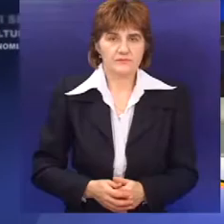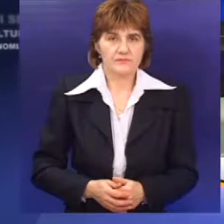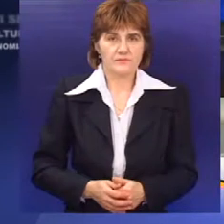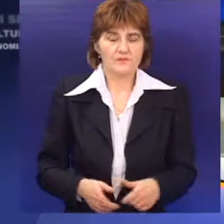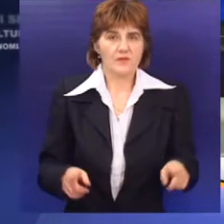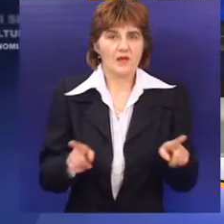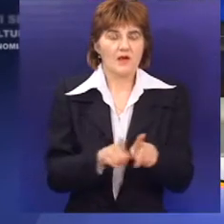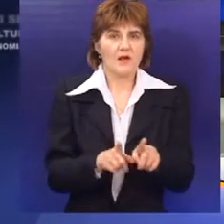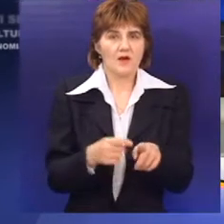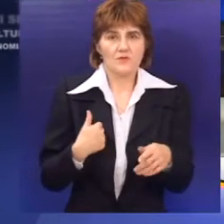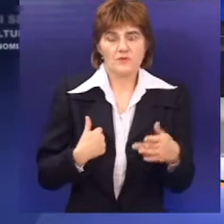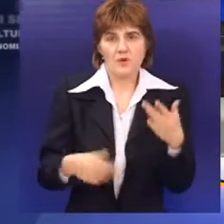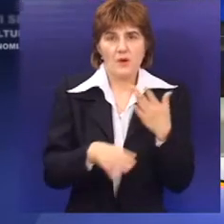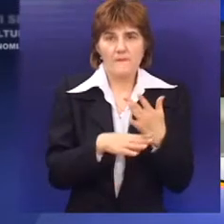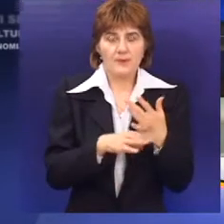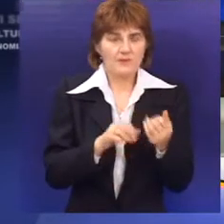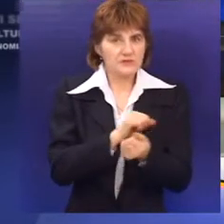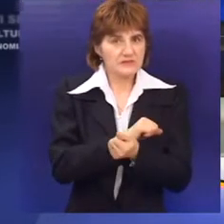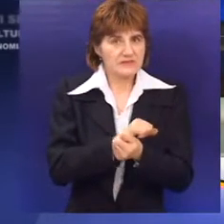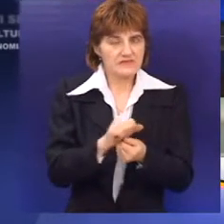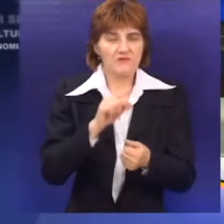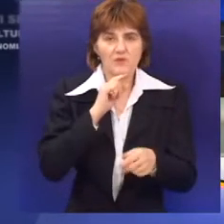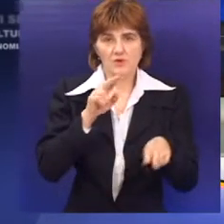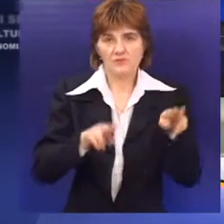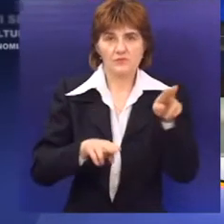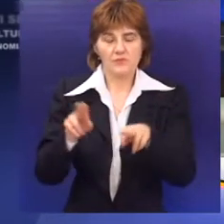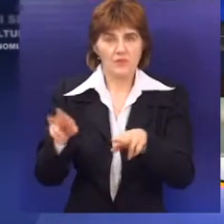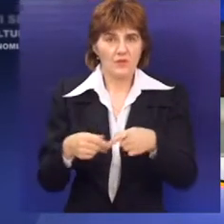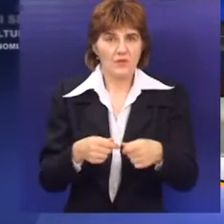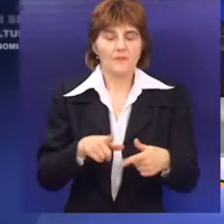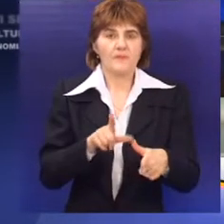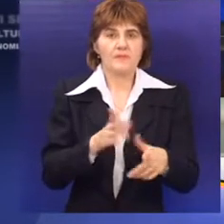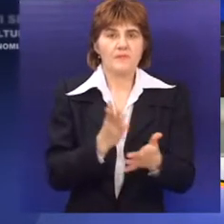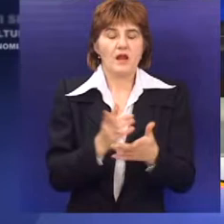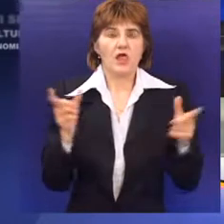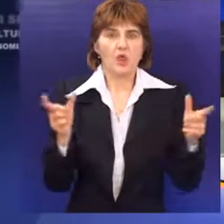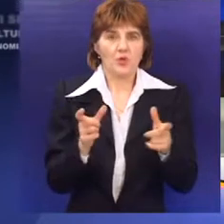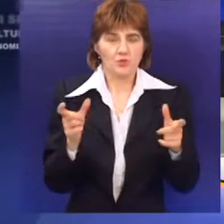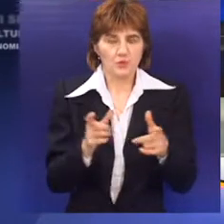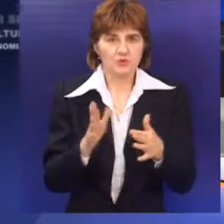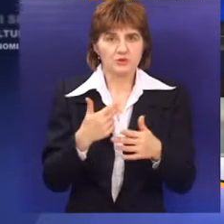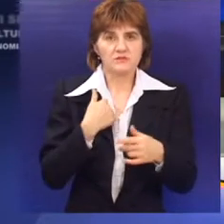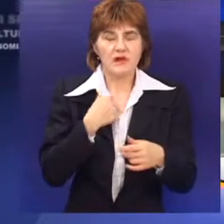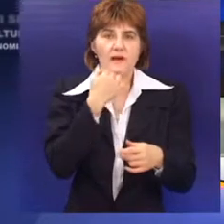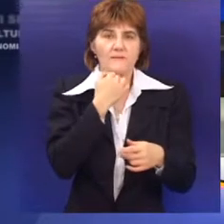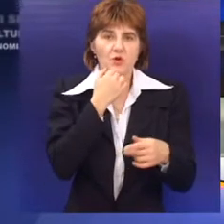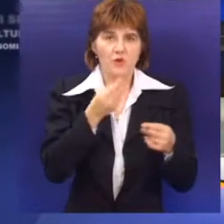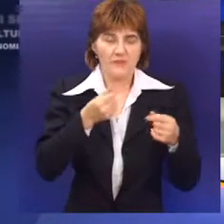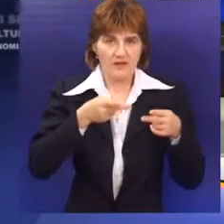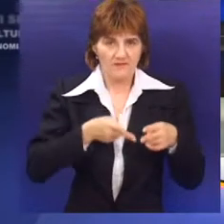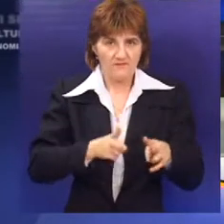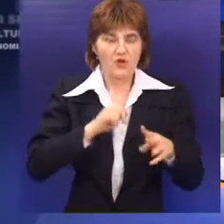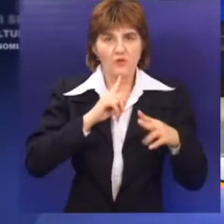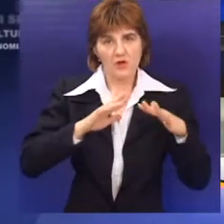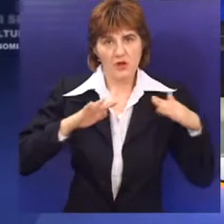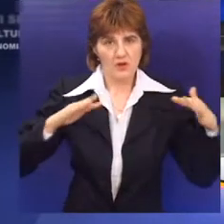Kao podrška svima koji se bave organskom poljoprivredom, osnovano je Vojvojđansko udruženje za organsku poljoprivredu, koje je